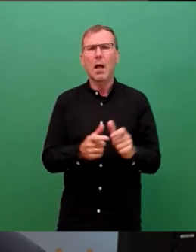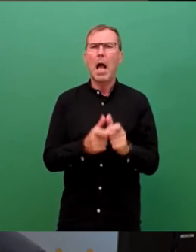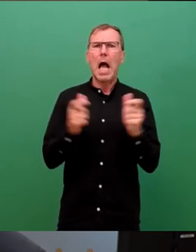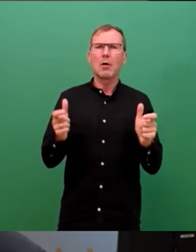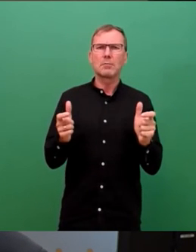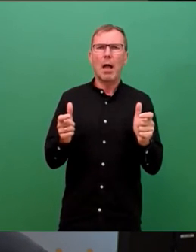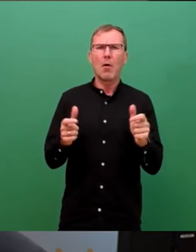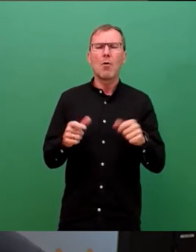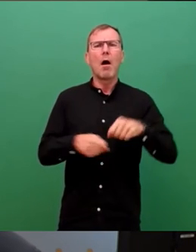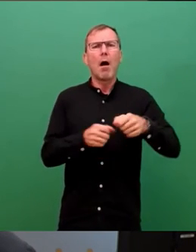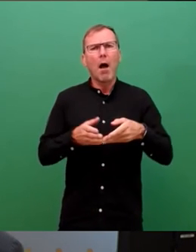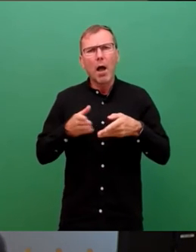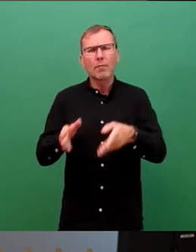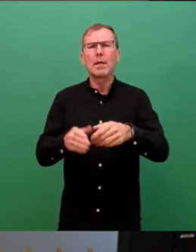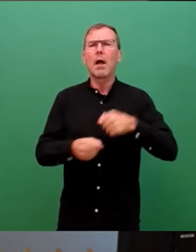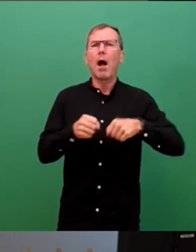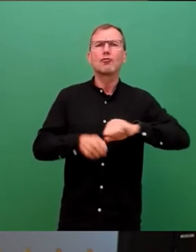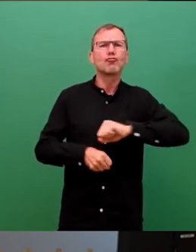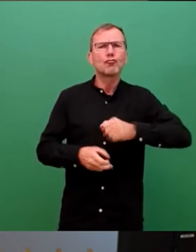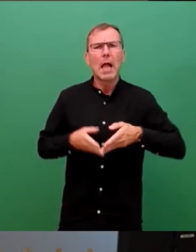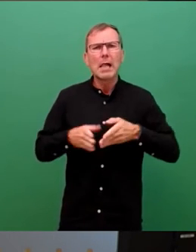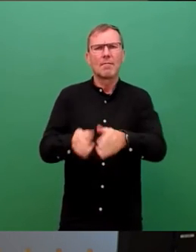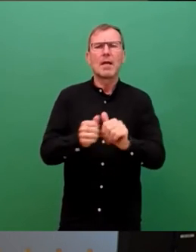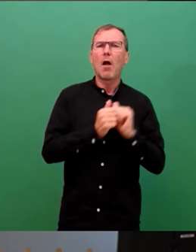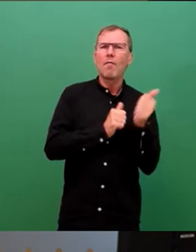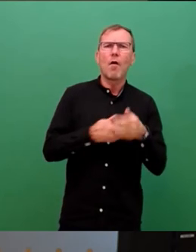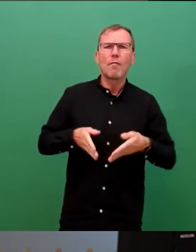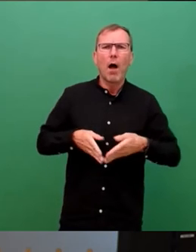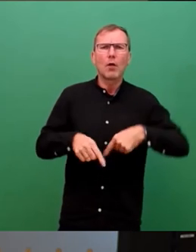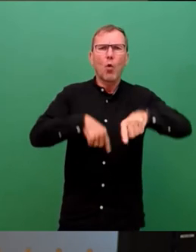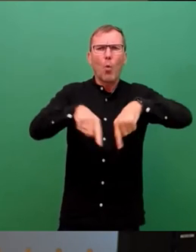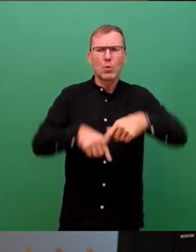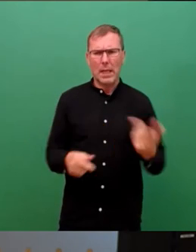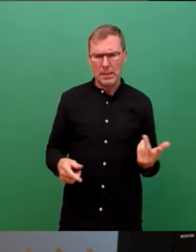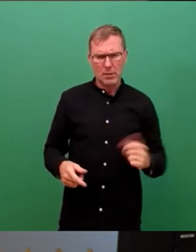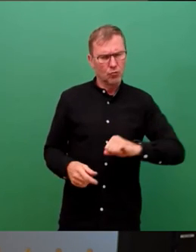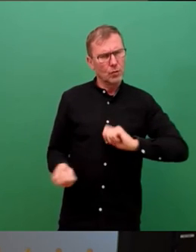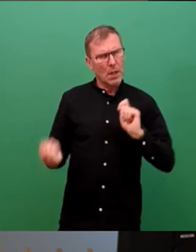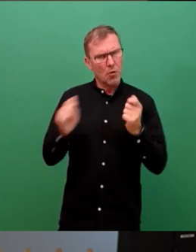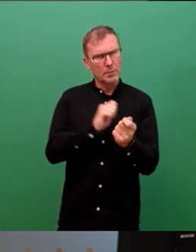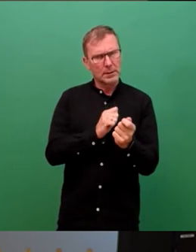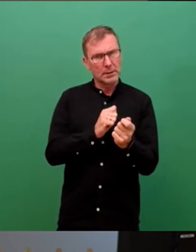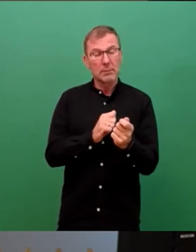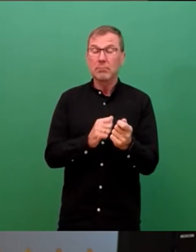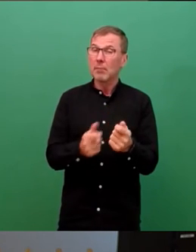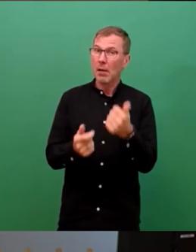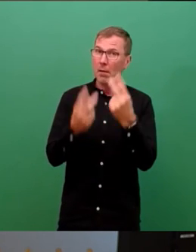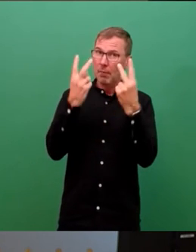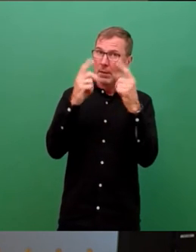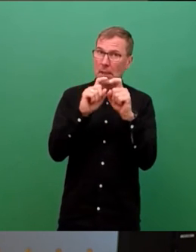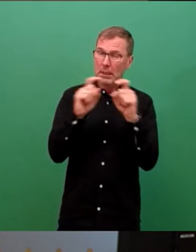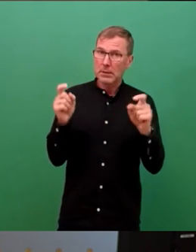Radvorrangrouten, der Radschnellwege in Dresden, die es schnell umzusetzen gilt. Ein bestimmendes Thema der